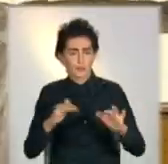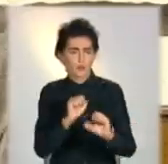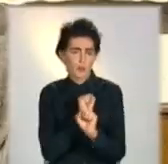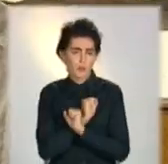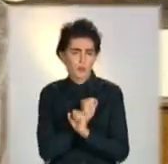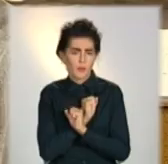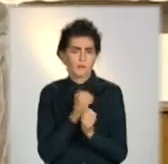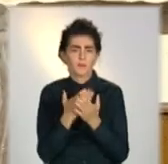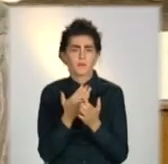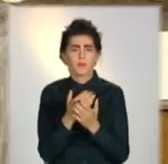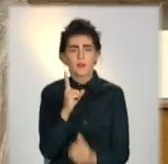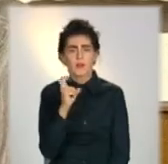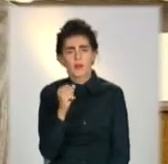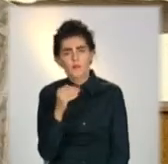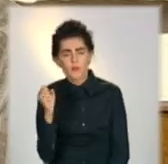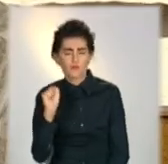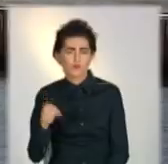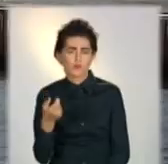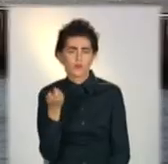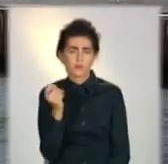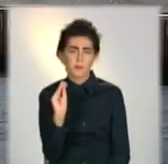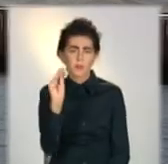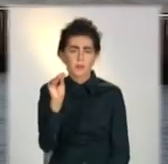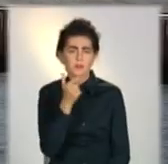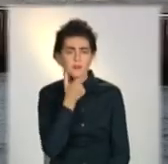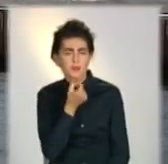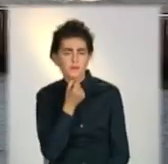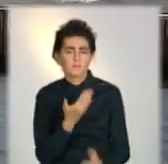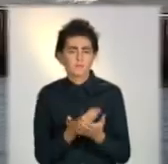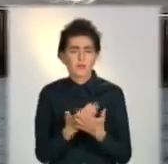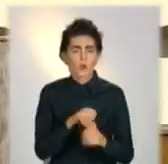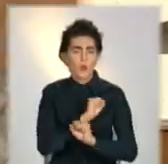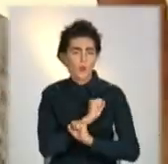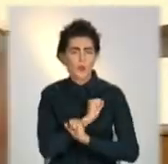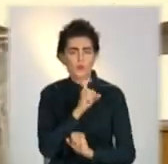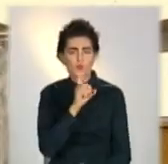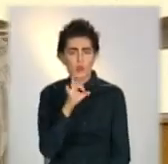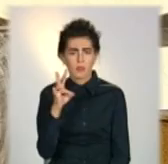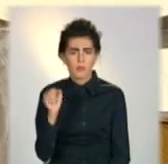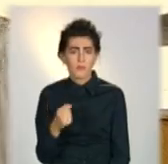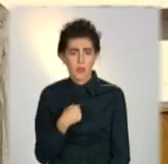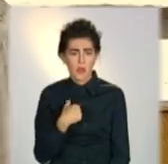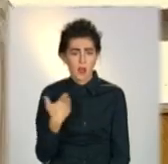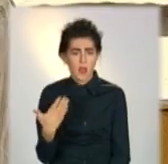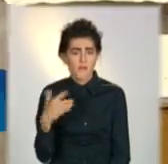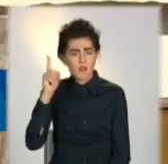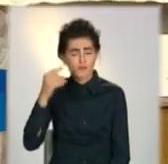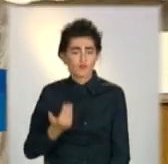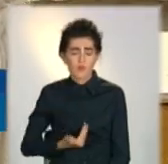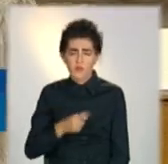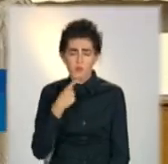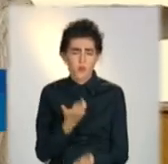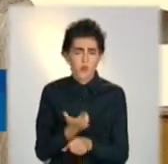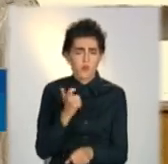Я бачу кафе там одно, може більше якісь зони відпочинку поставити. Я там на лівому живу, виселку, як зробили, якщо б